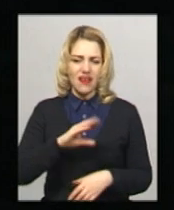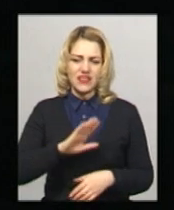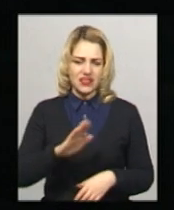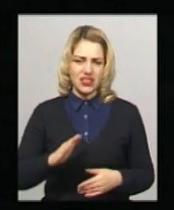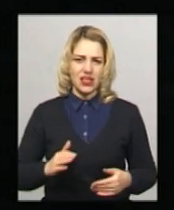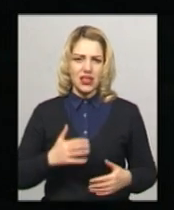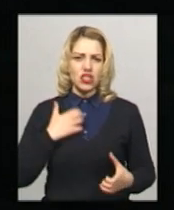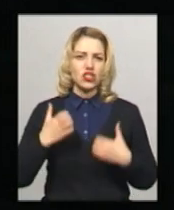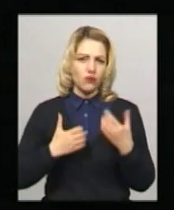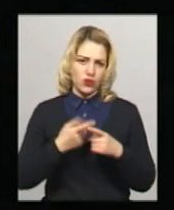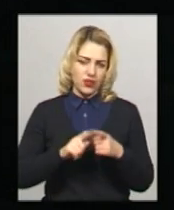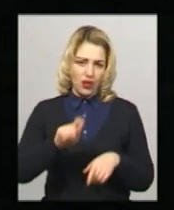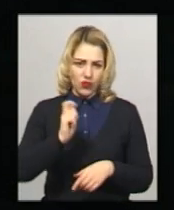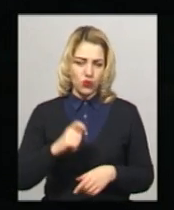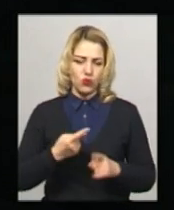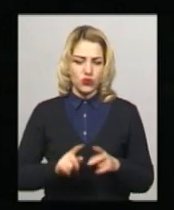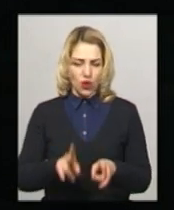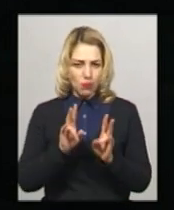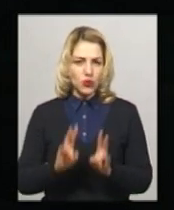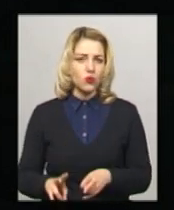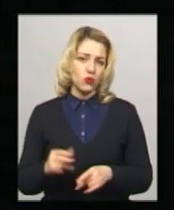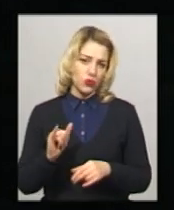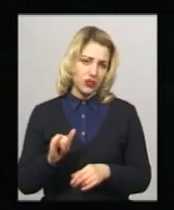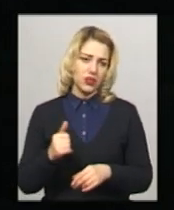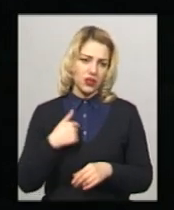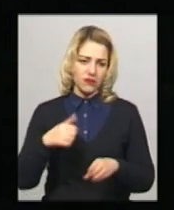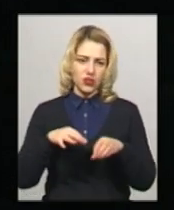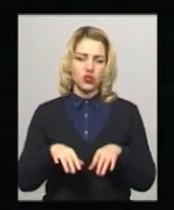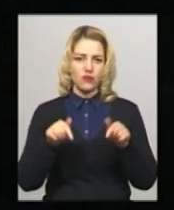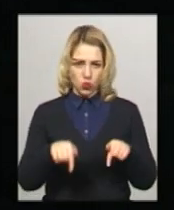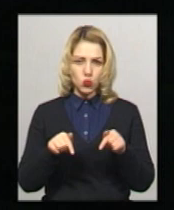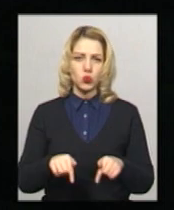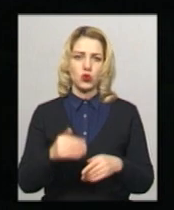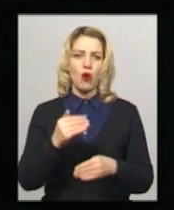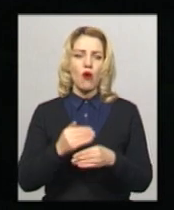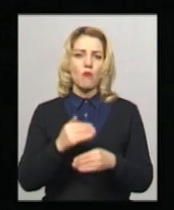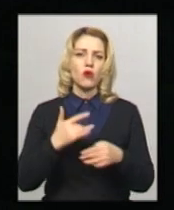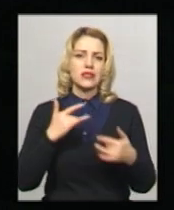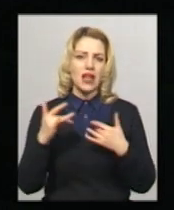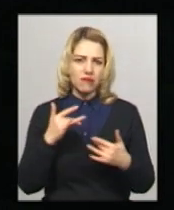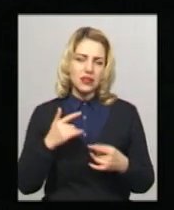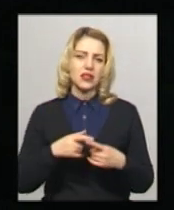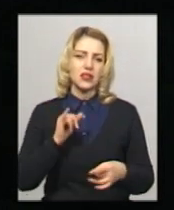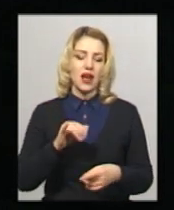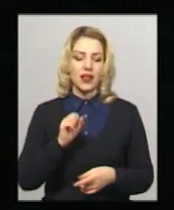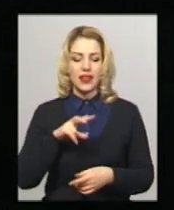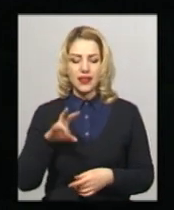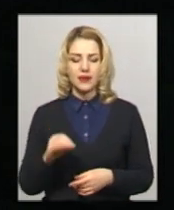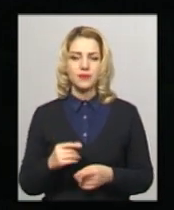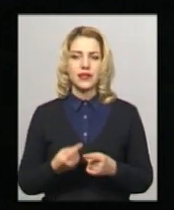війною і цією бідою. Я вирішив тут поставити. В нашому Хмельницькому. Але це